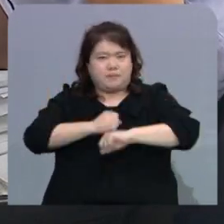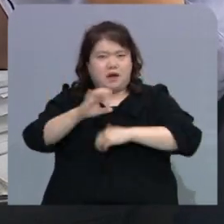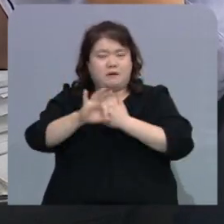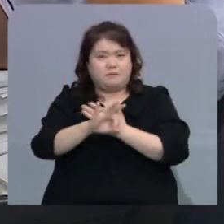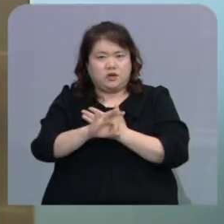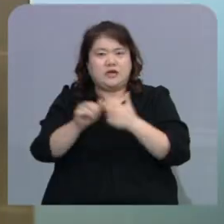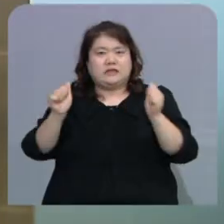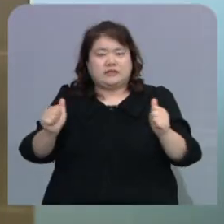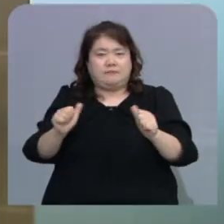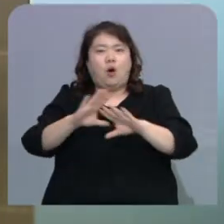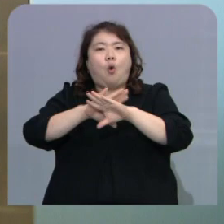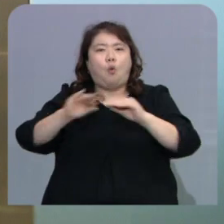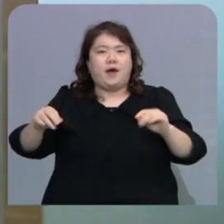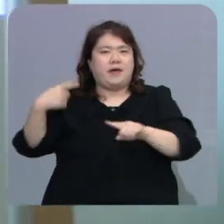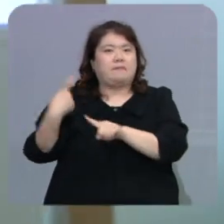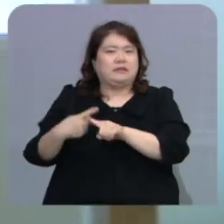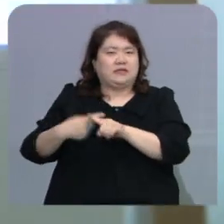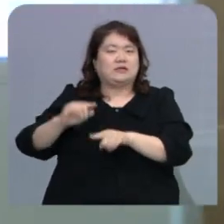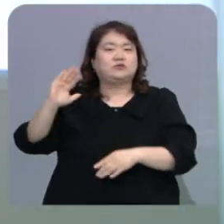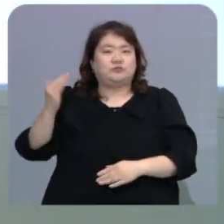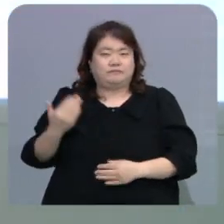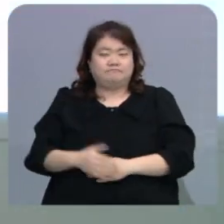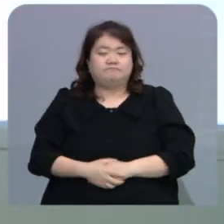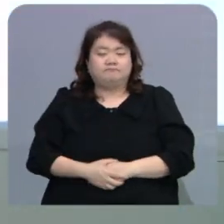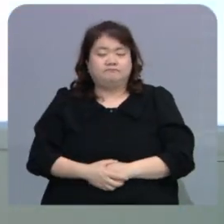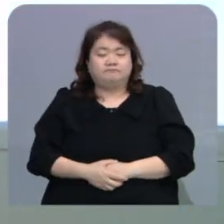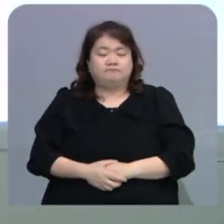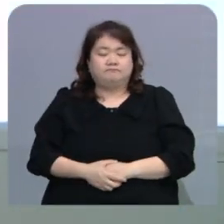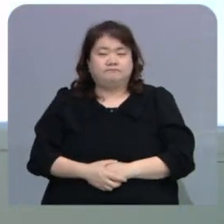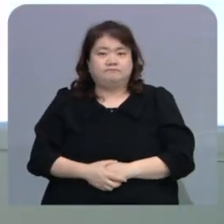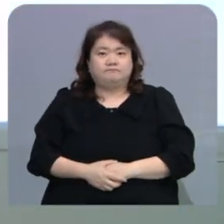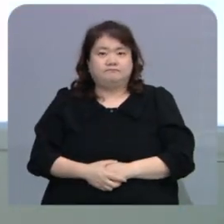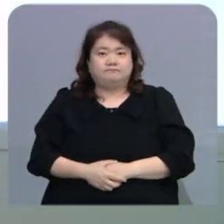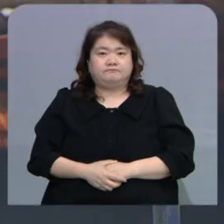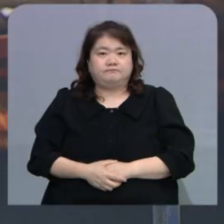화해와 같은 효력이 생깁니다. KBS 뉴스 우정현입니다.